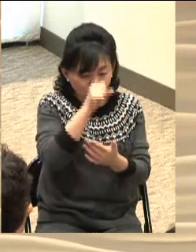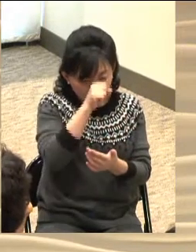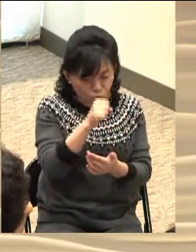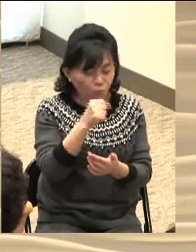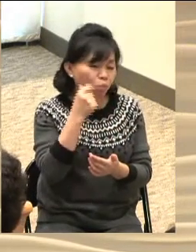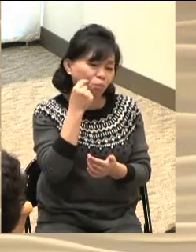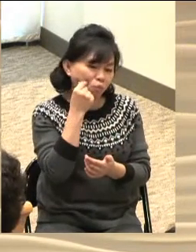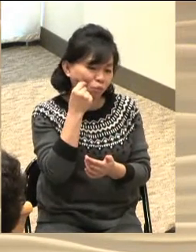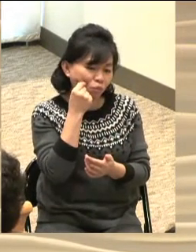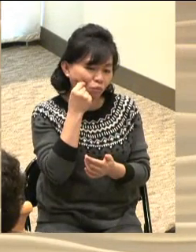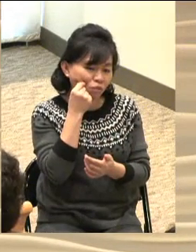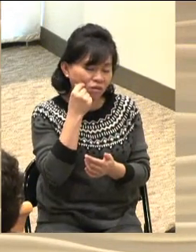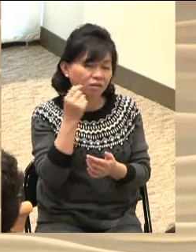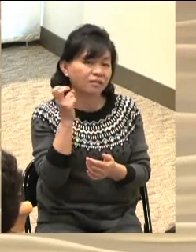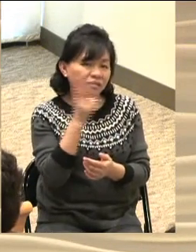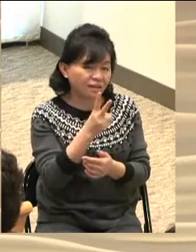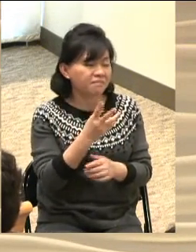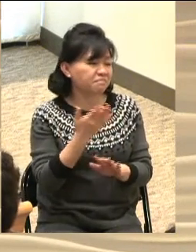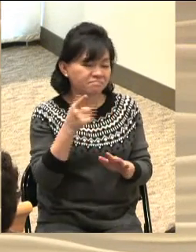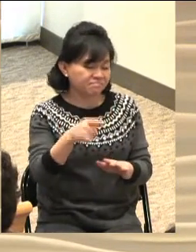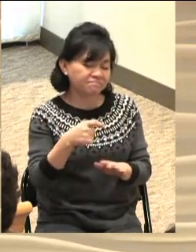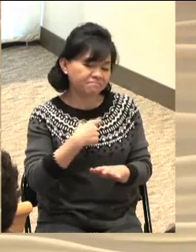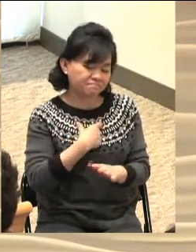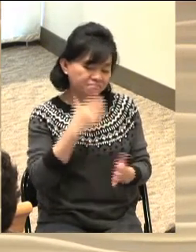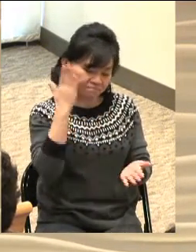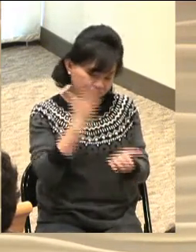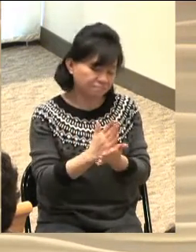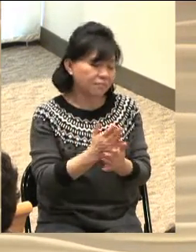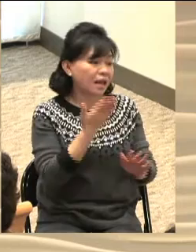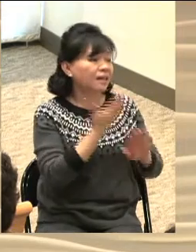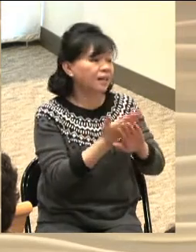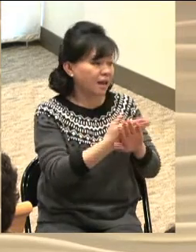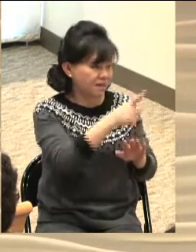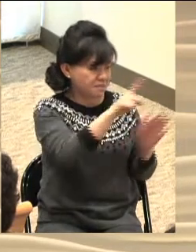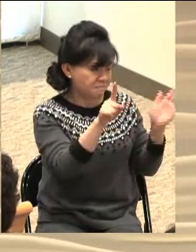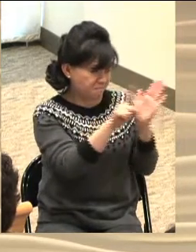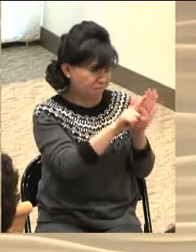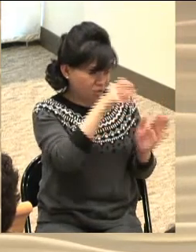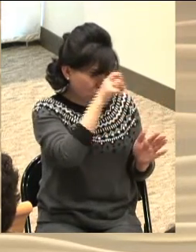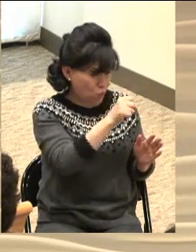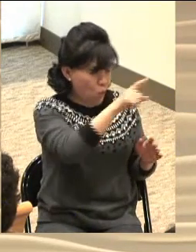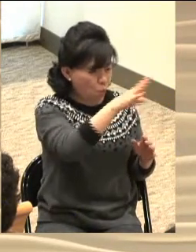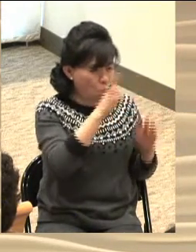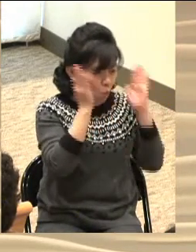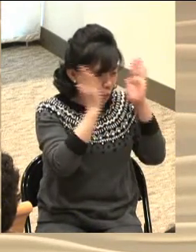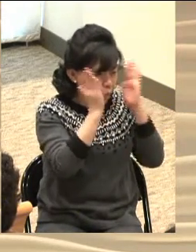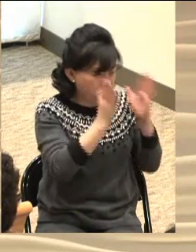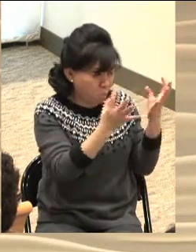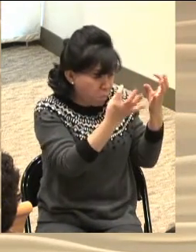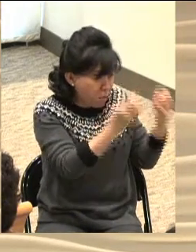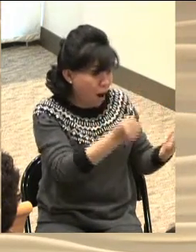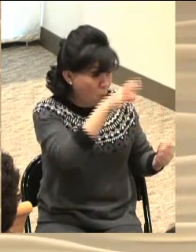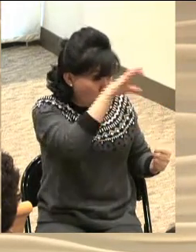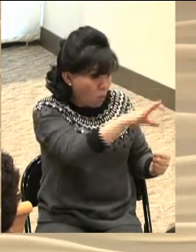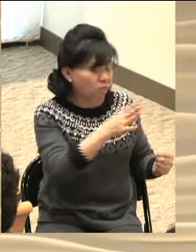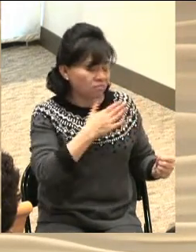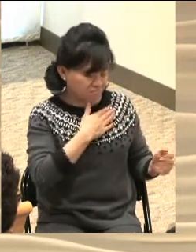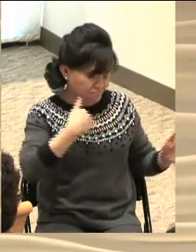이해해주는 공동체를 찾고 싶다고 자기의 기쁨을 이해할 수 있는 교회를 찾고 싶다고